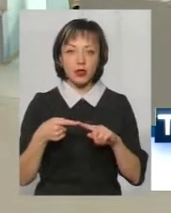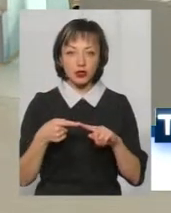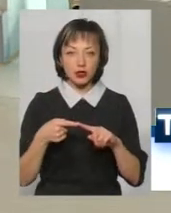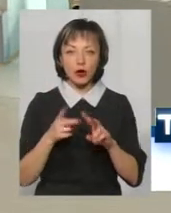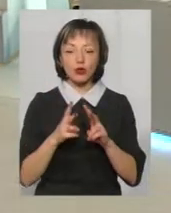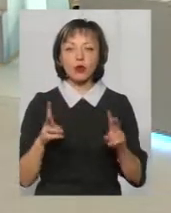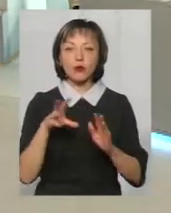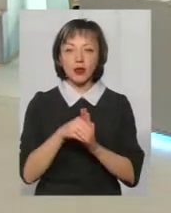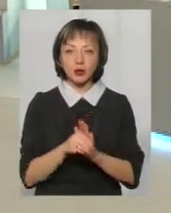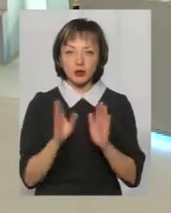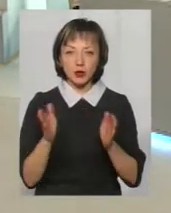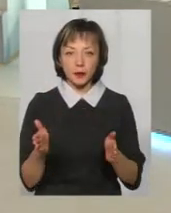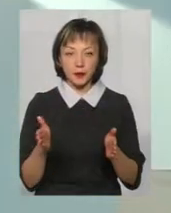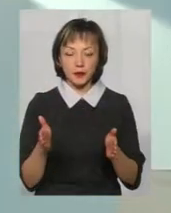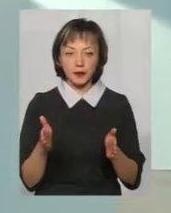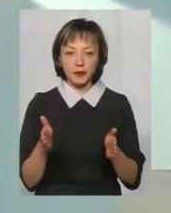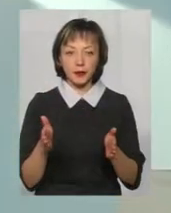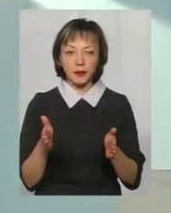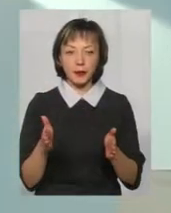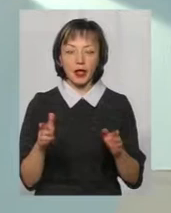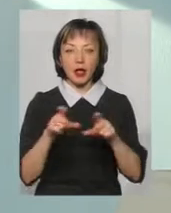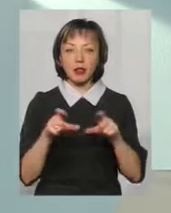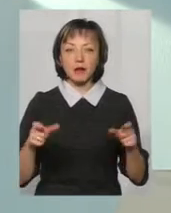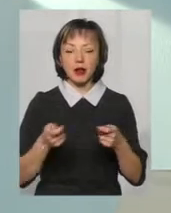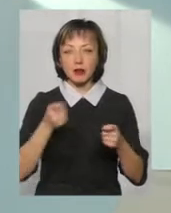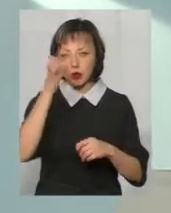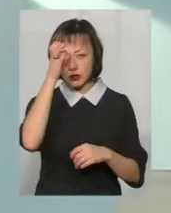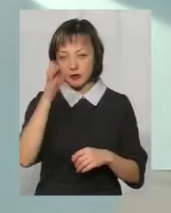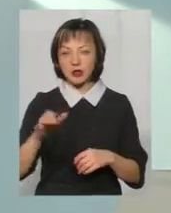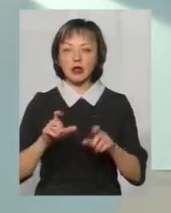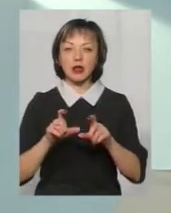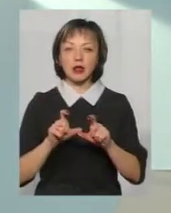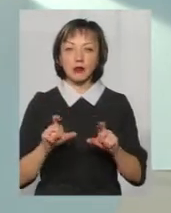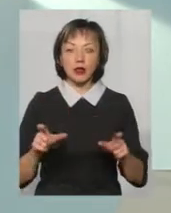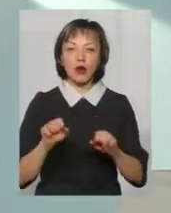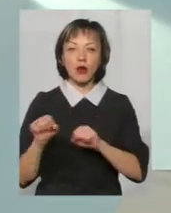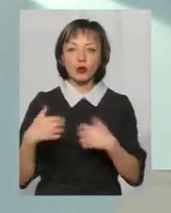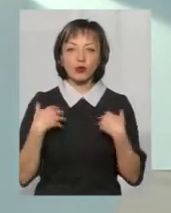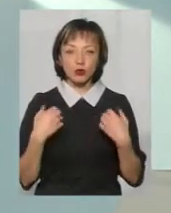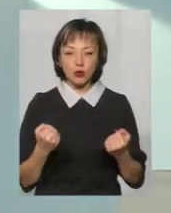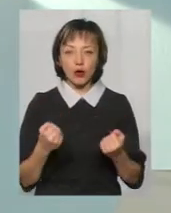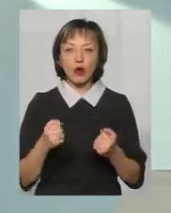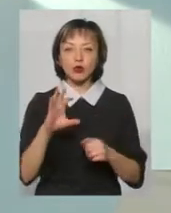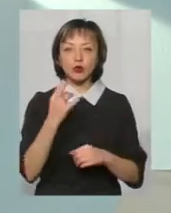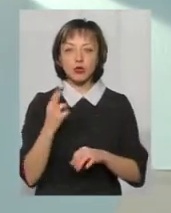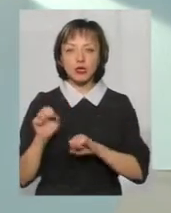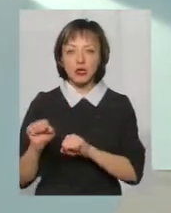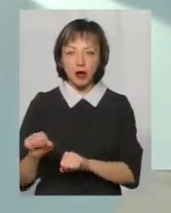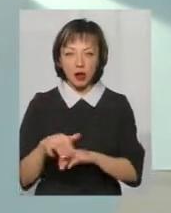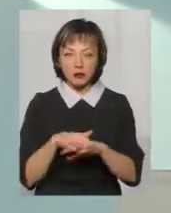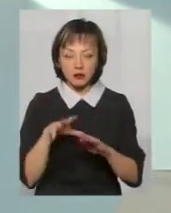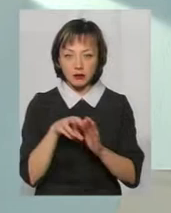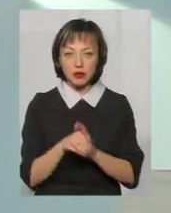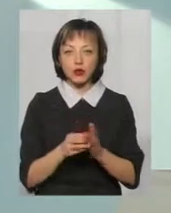хто буде в складі? В складі буде Департамент освіти, в складі буде Департамент охорони здоров'я, управління соціального захисту,